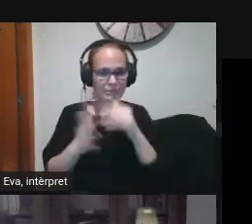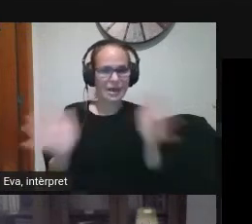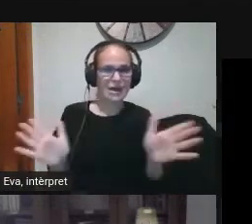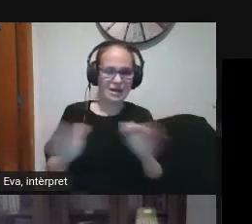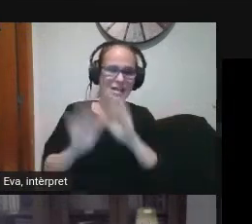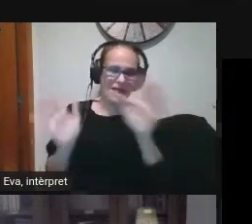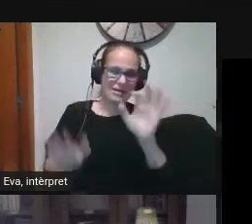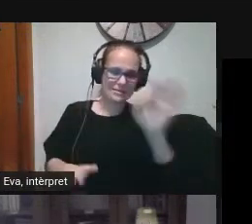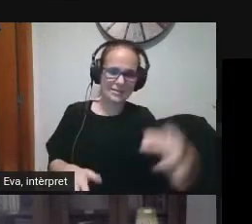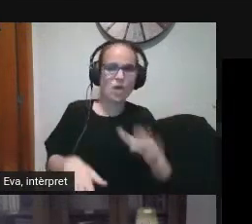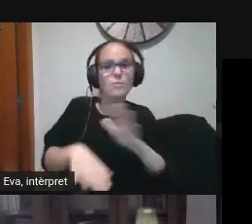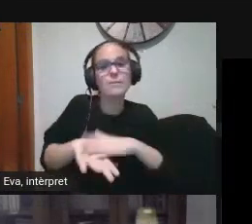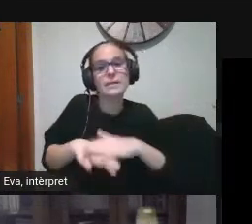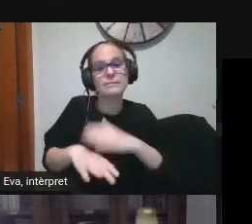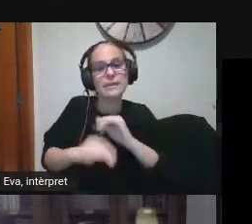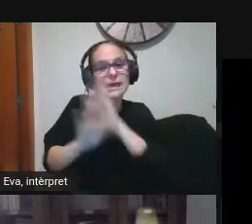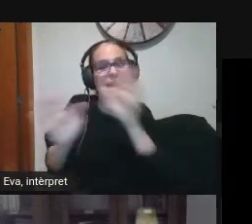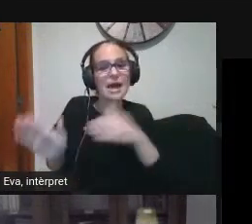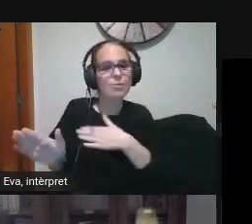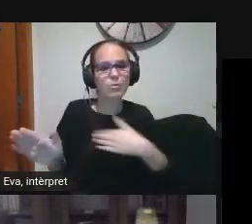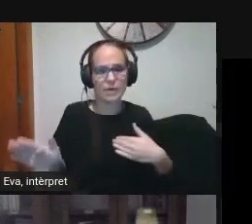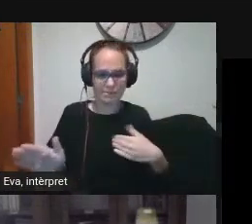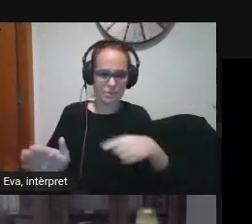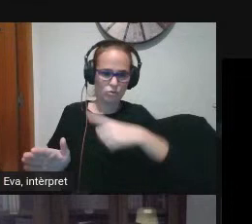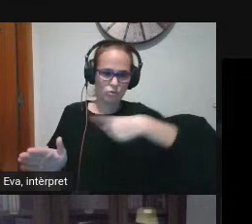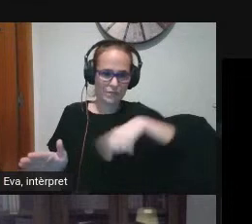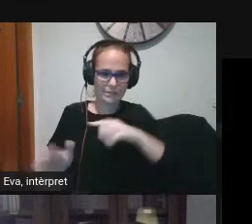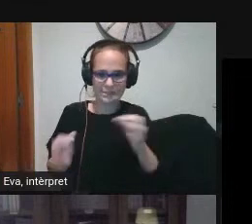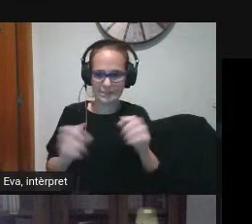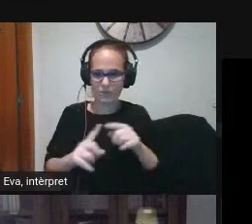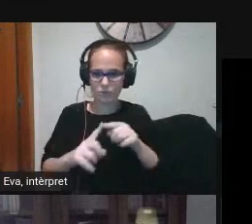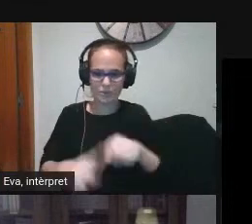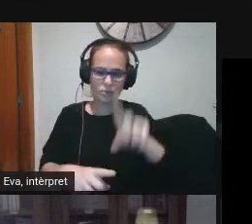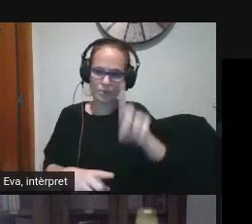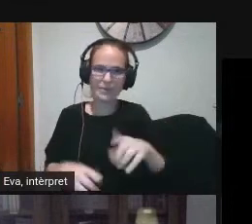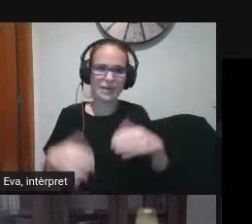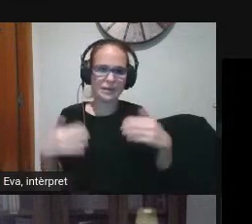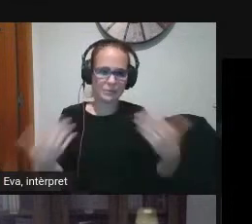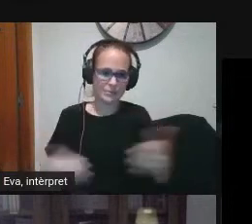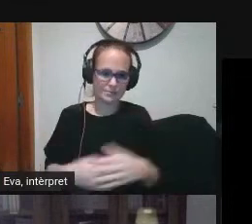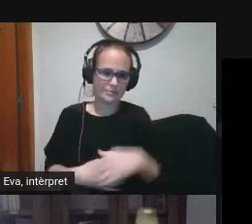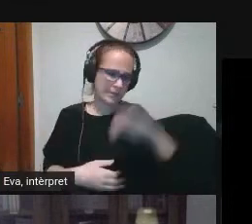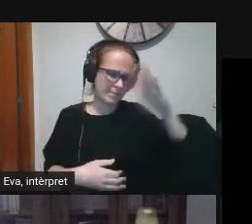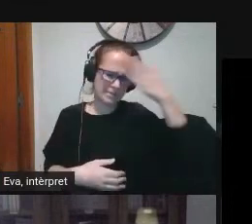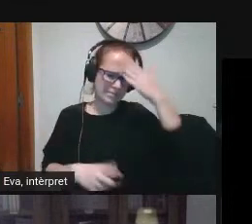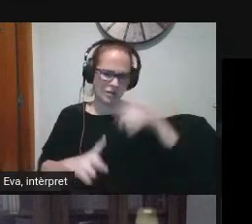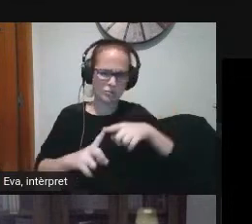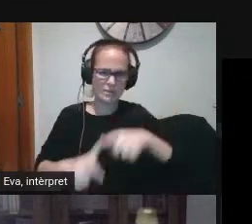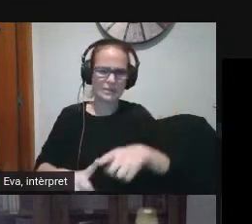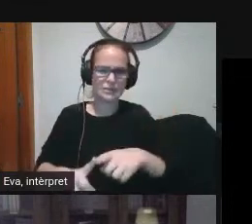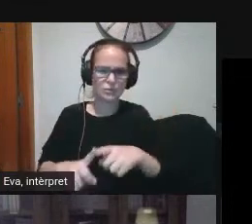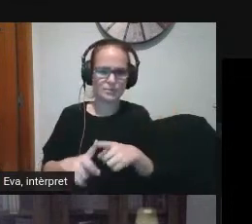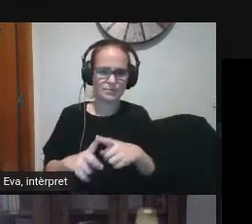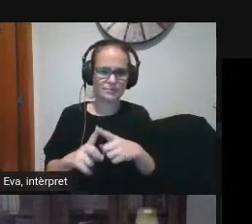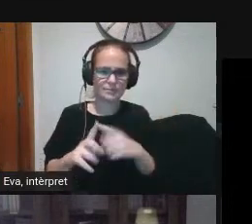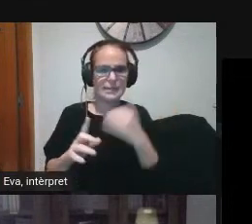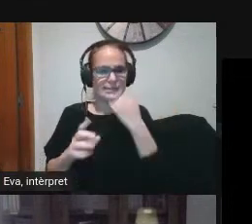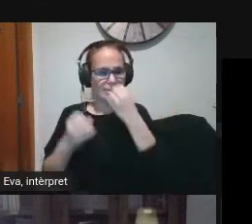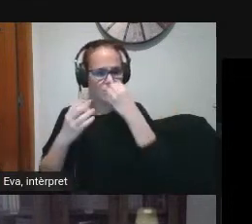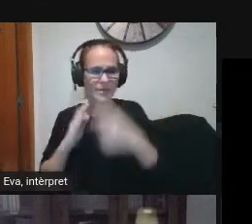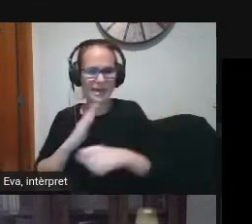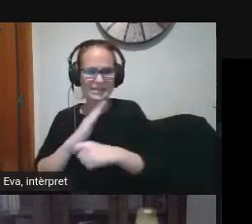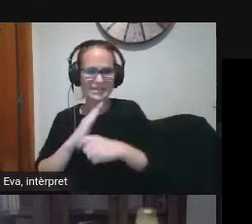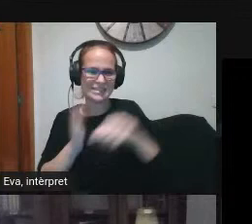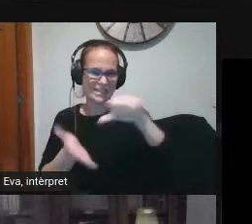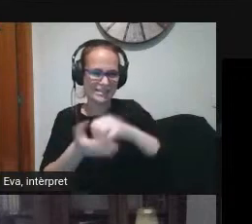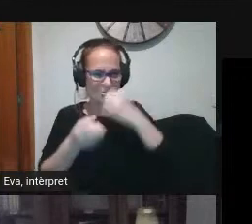o almenys volem tenir clar quin és el nostre objectiu primer i fet el principal objectiu està molt bé fer una estratègia de centre està